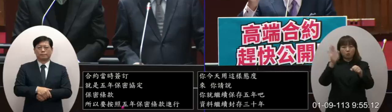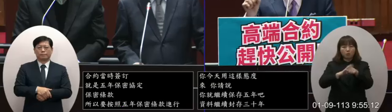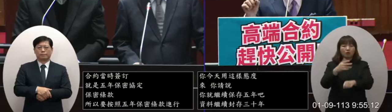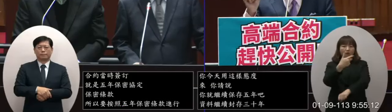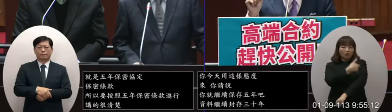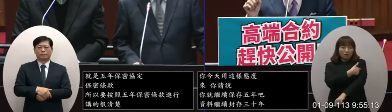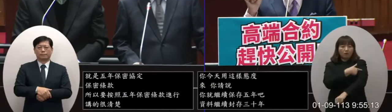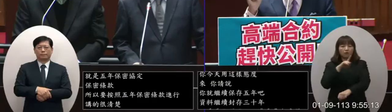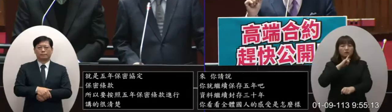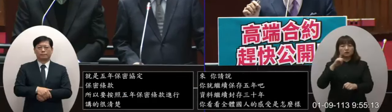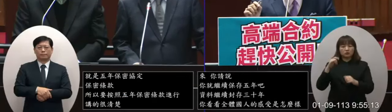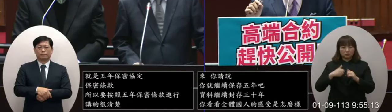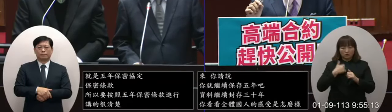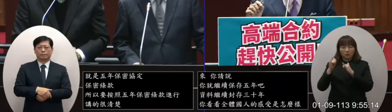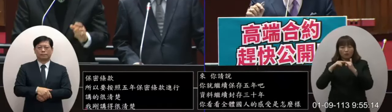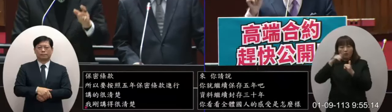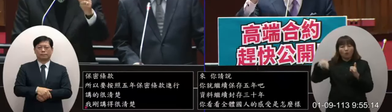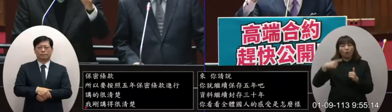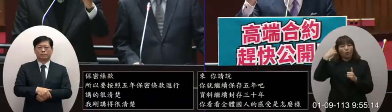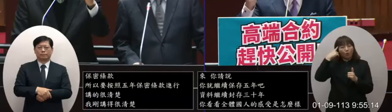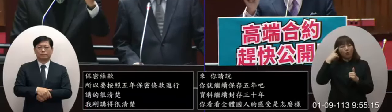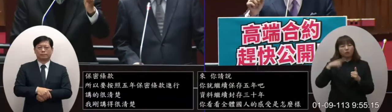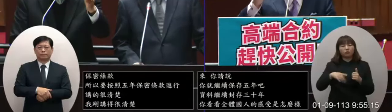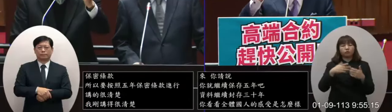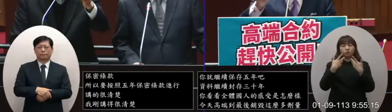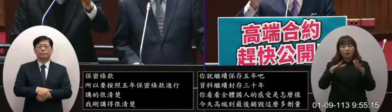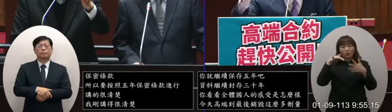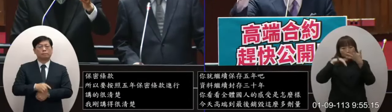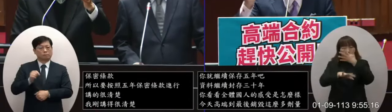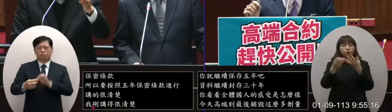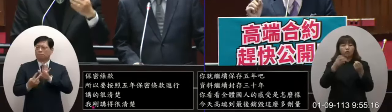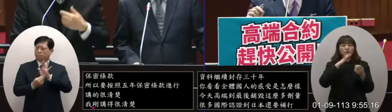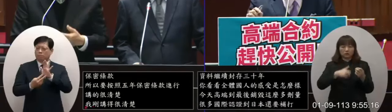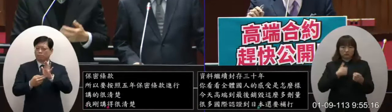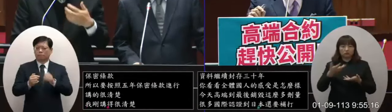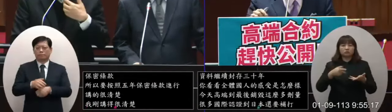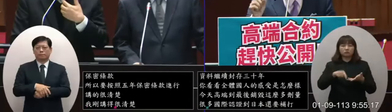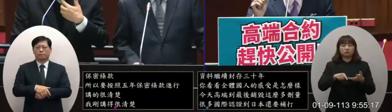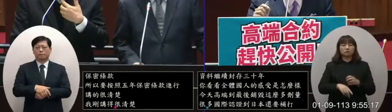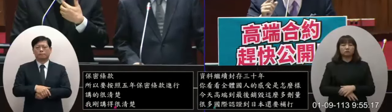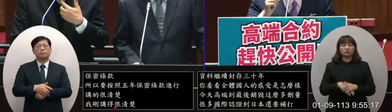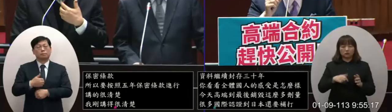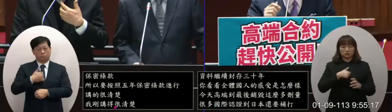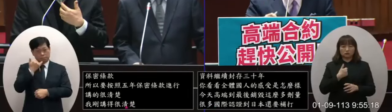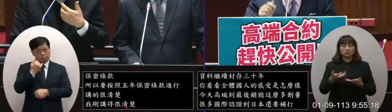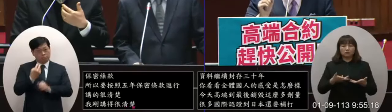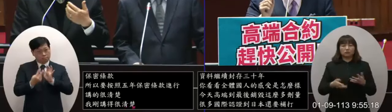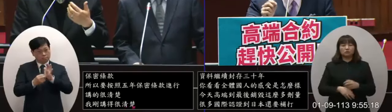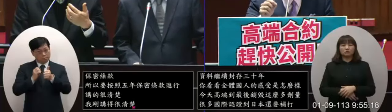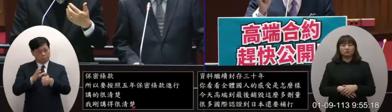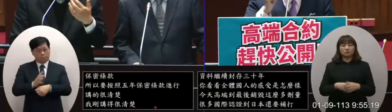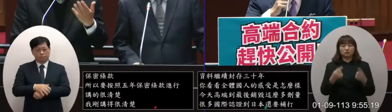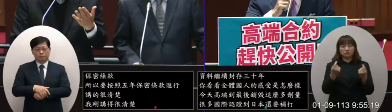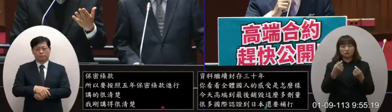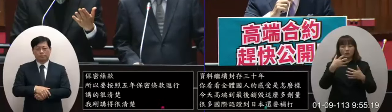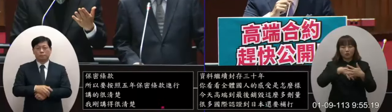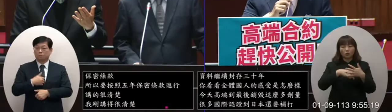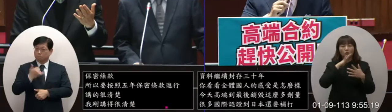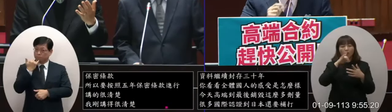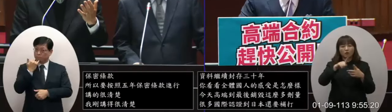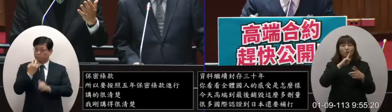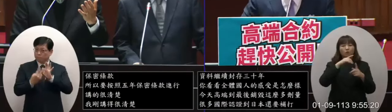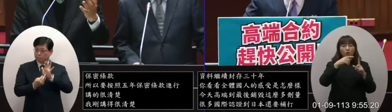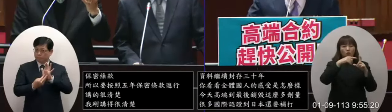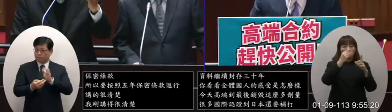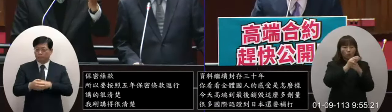打這是國人實際的感受我們不想去誤明化但是這是事實這是事實包含相關